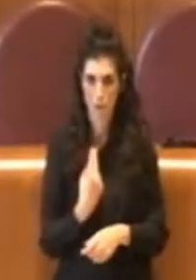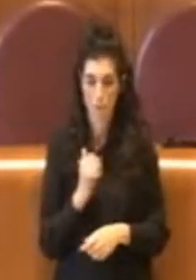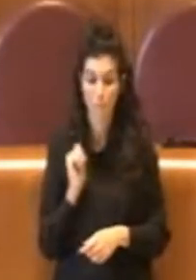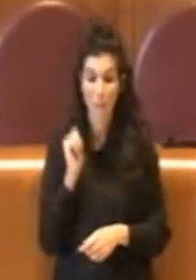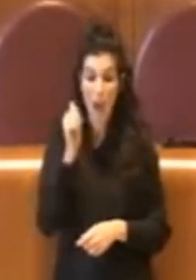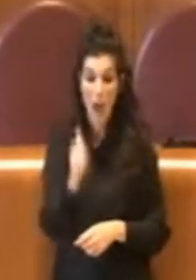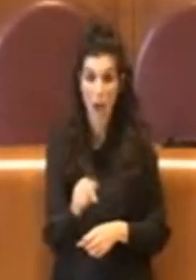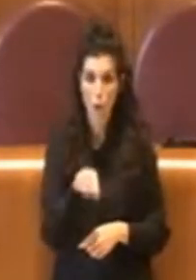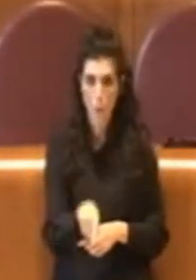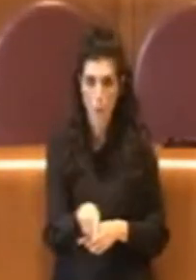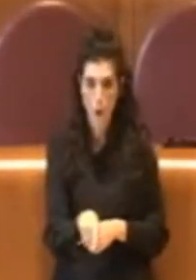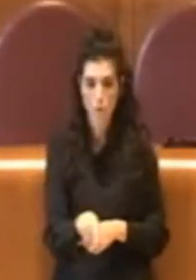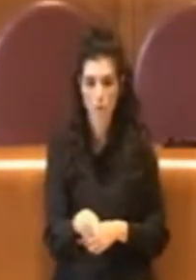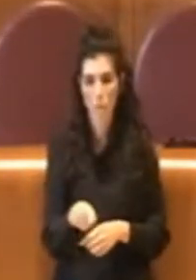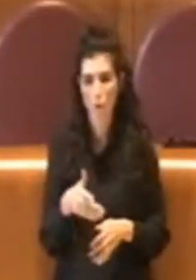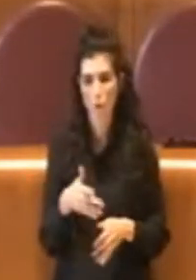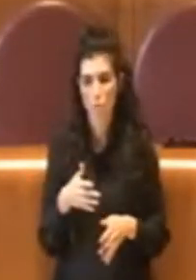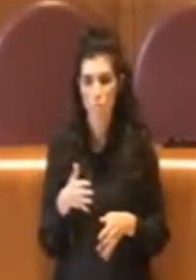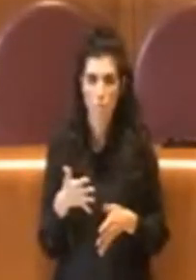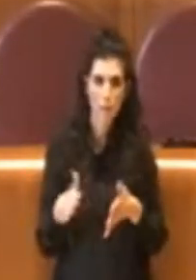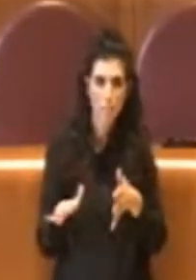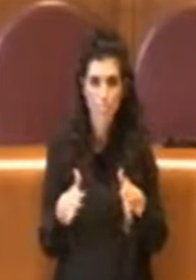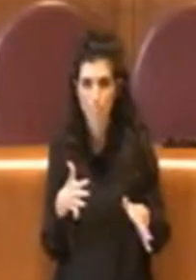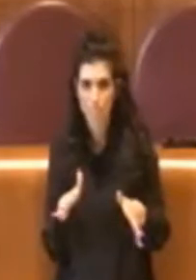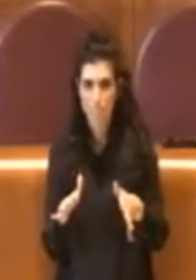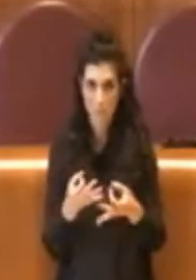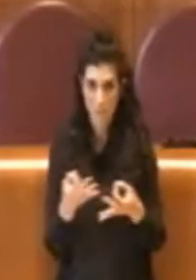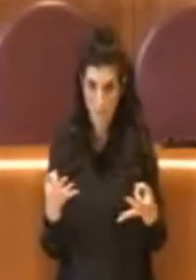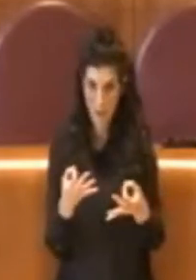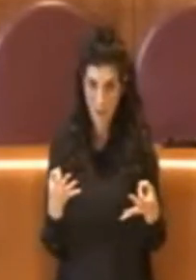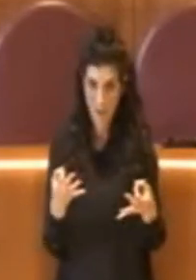attestiamo su una via di mezzo, visto che questo ormai è l'approccio.